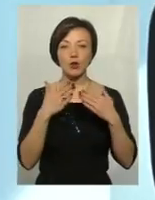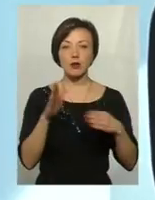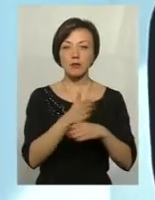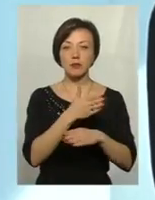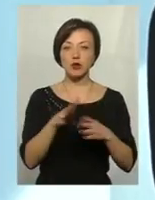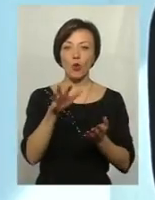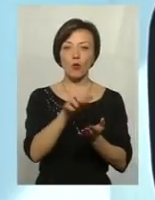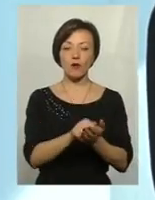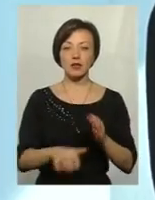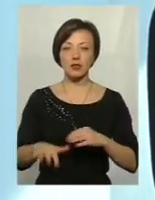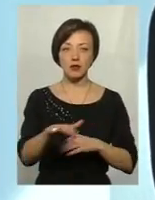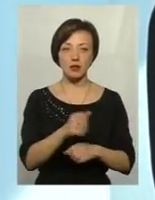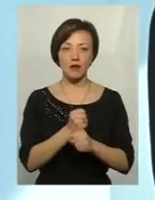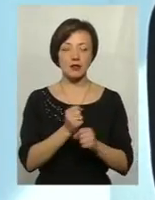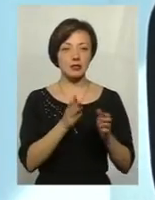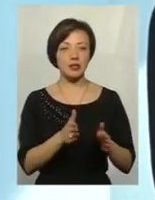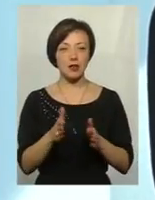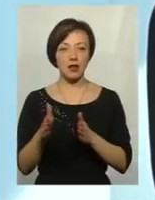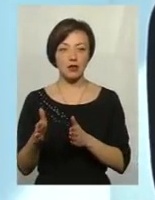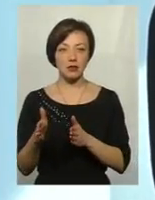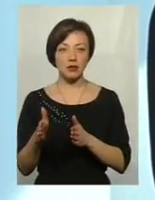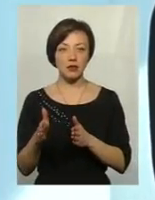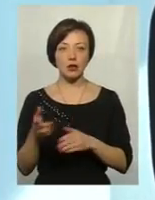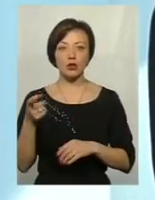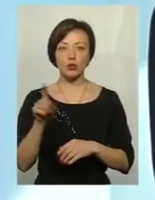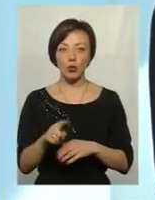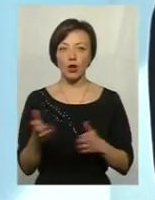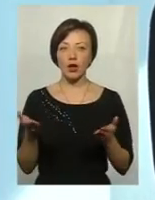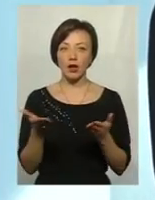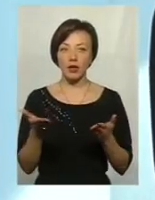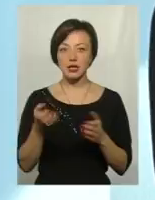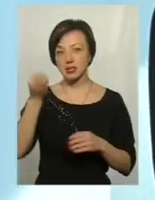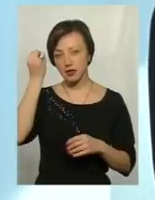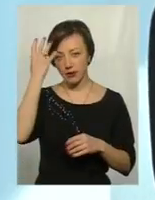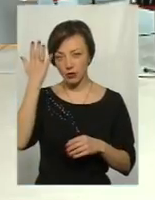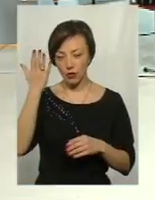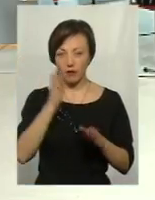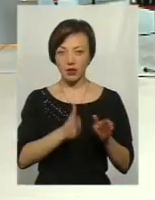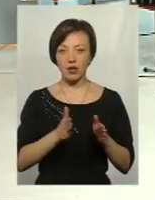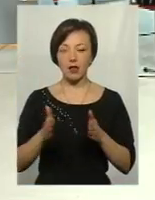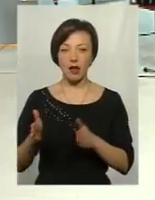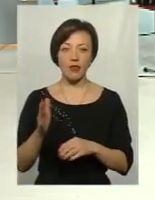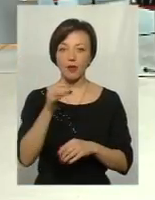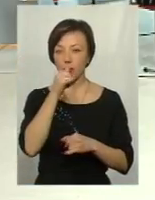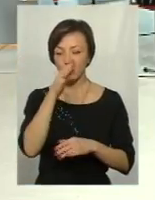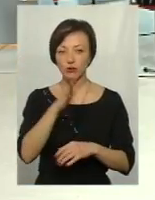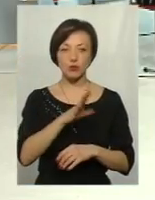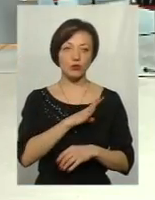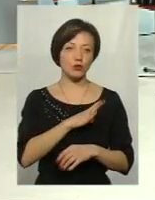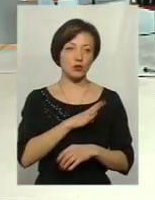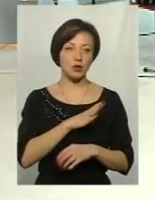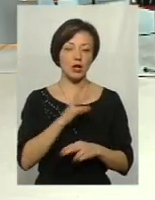територіями дійсно навести лад. Навести лад той, який цивілізований лад. Не може бути